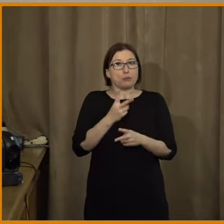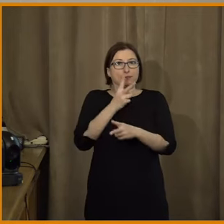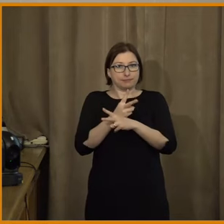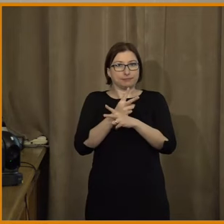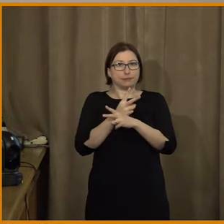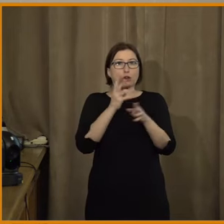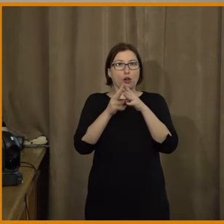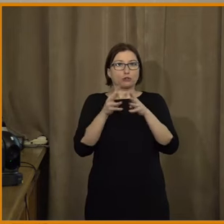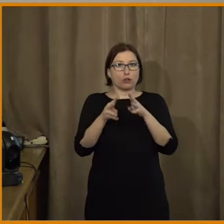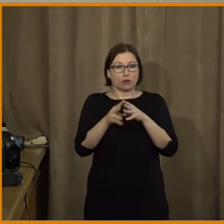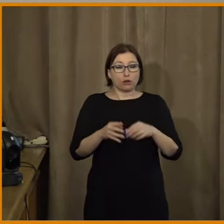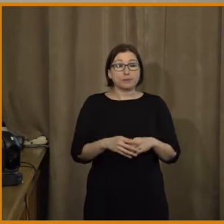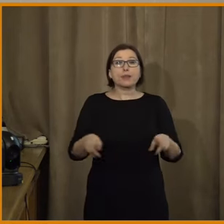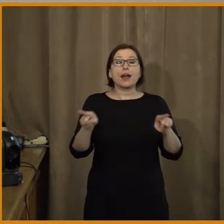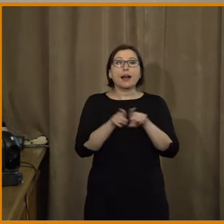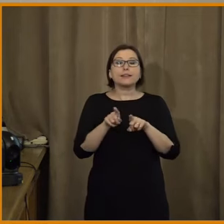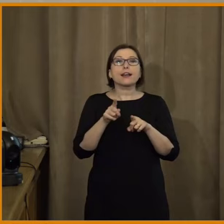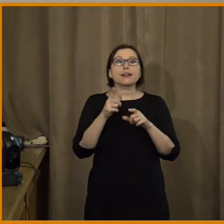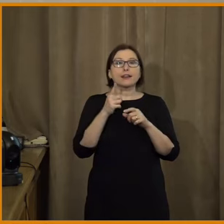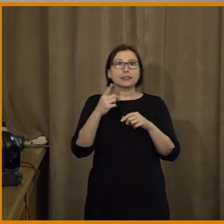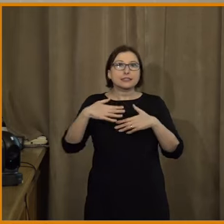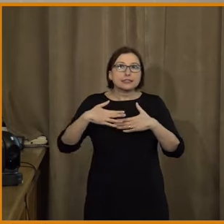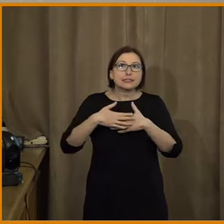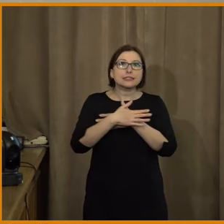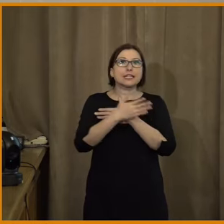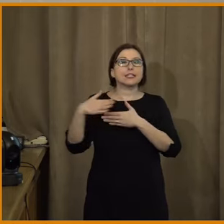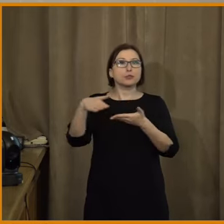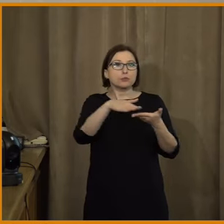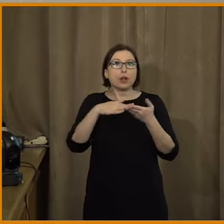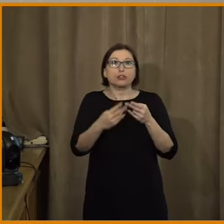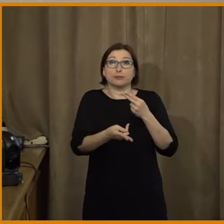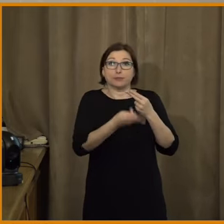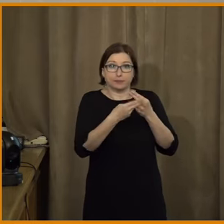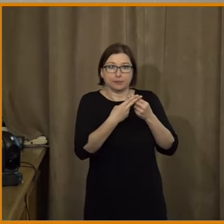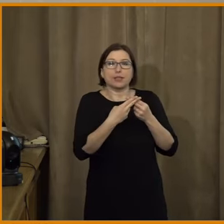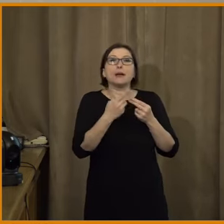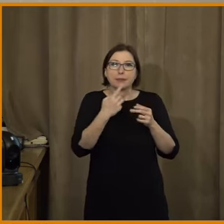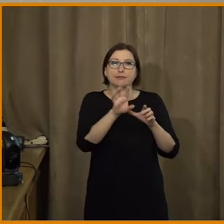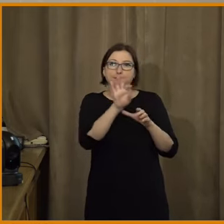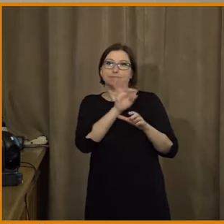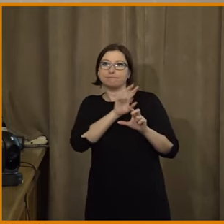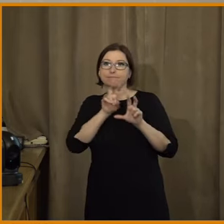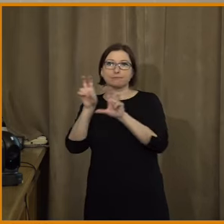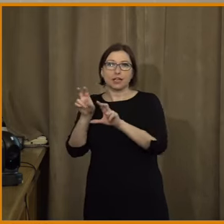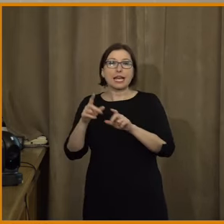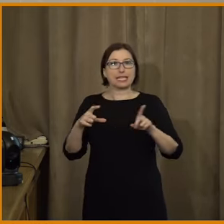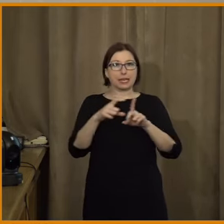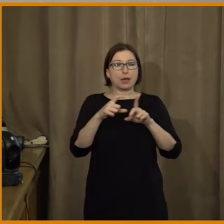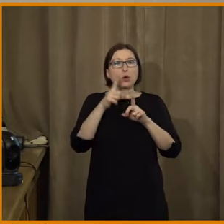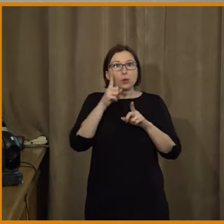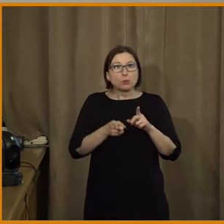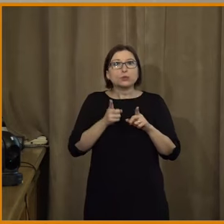potom, že se zaměřujeme jenom na ty věci, které vnímáme jako společensky škodlivé. Zase, my si prostě musíme v rámci demagogu